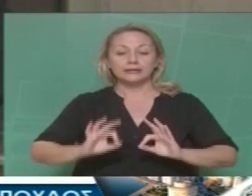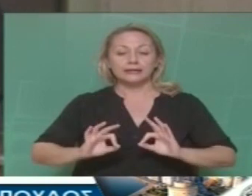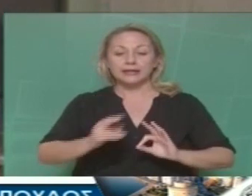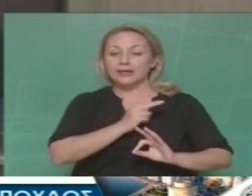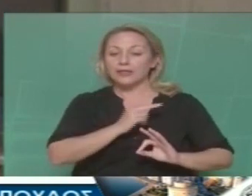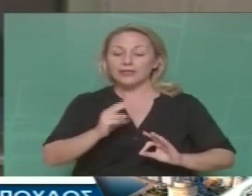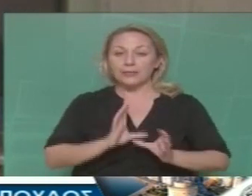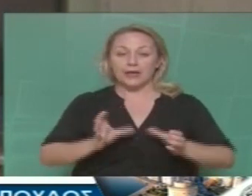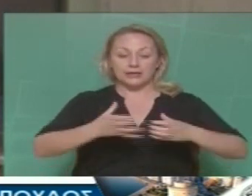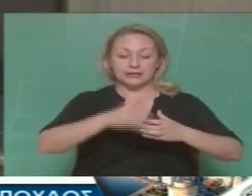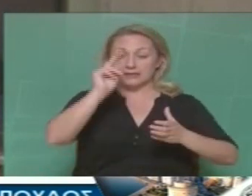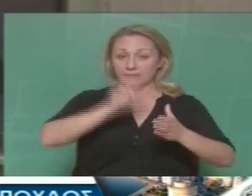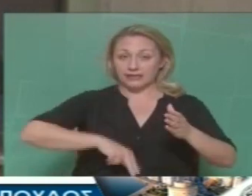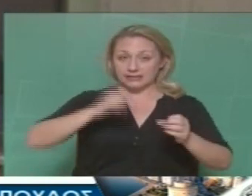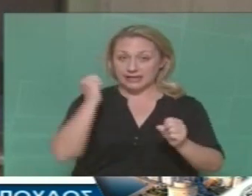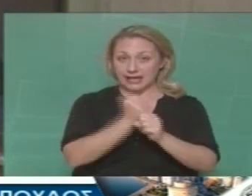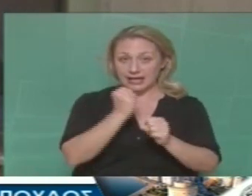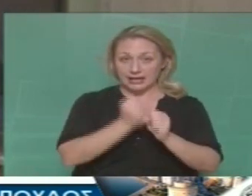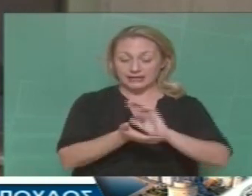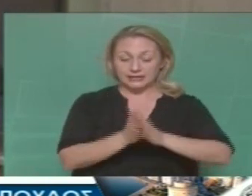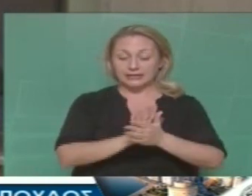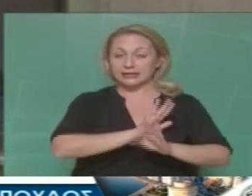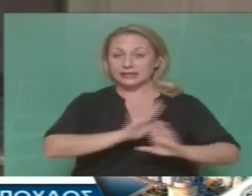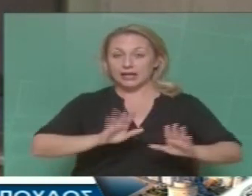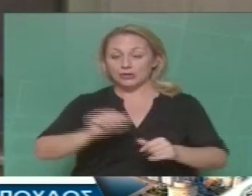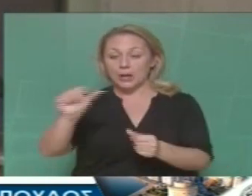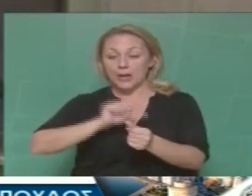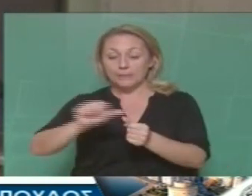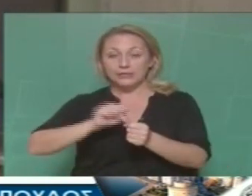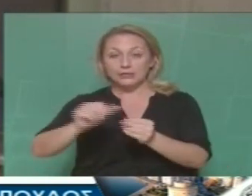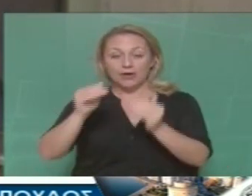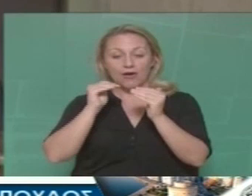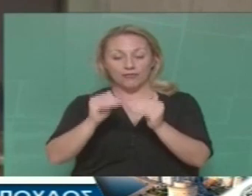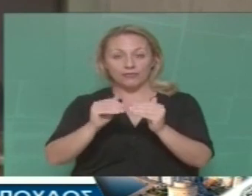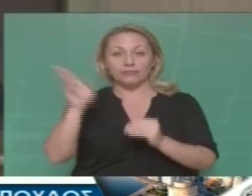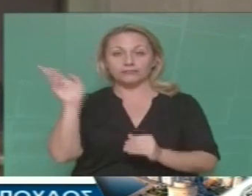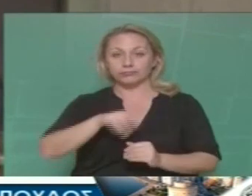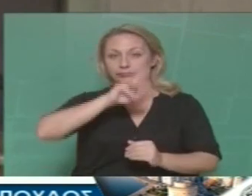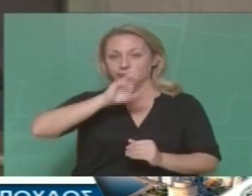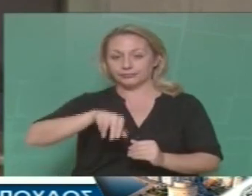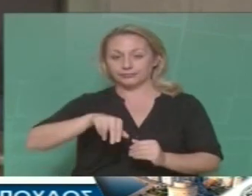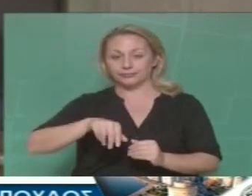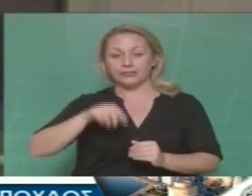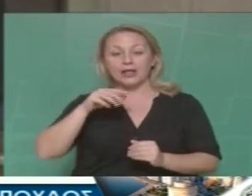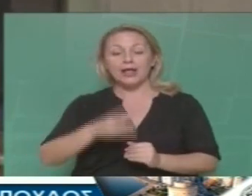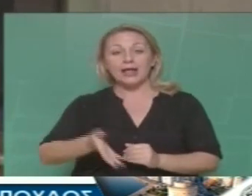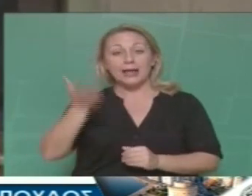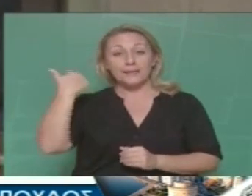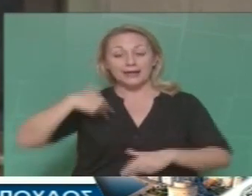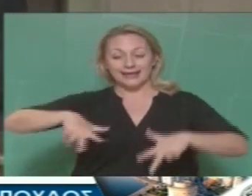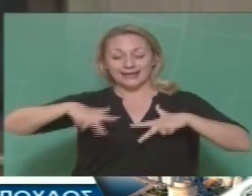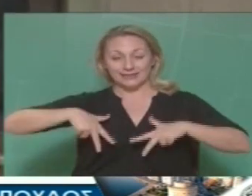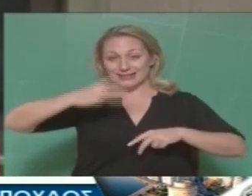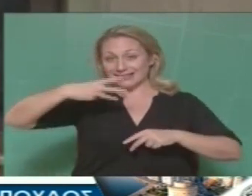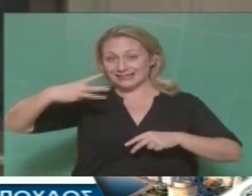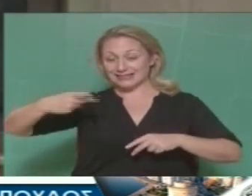στο ζήτημα των συλλογικών συμβάσεων της κατοχύρωσης του μισθού, σταθερού μισθού. Σαν συνέχεια αυτού που η προηγούμενη κυβέρνηση